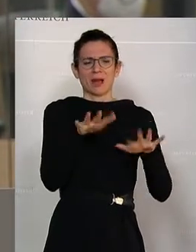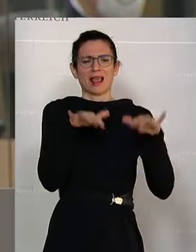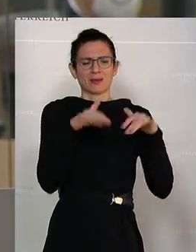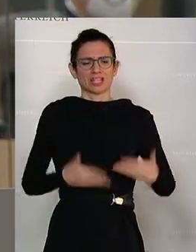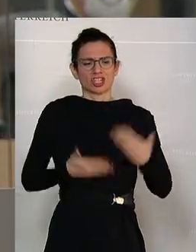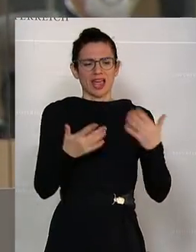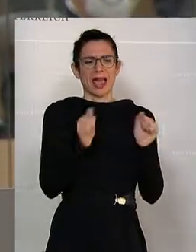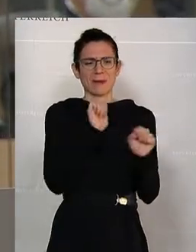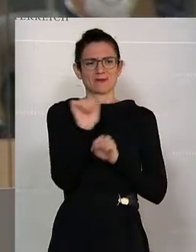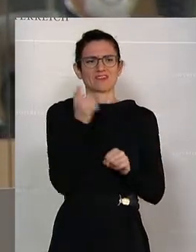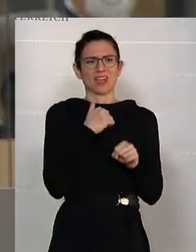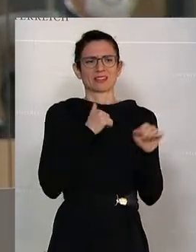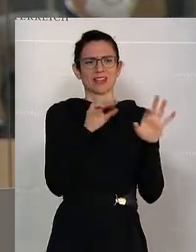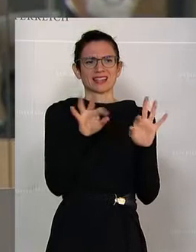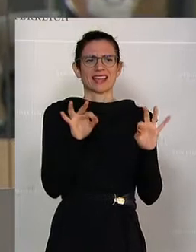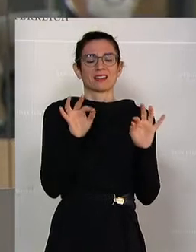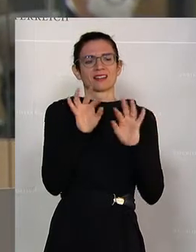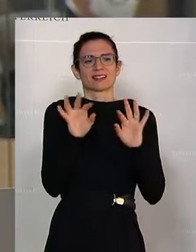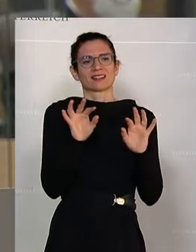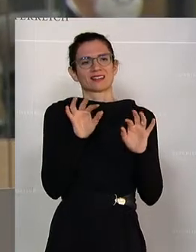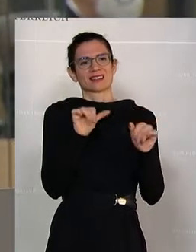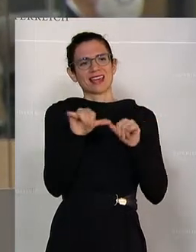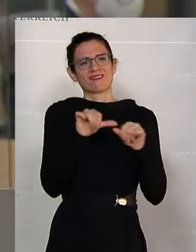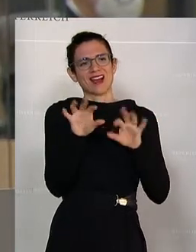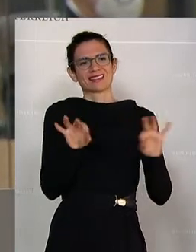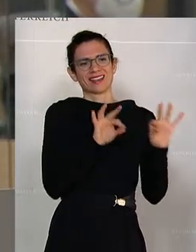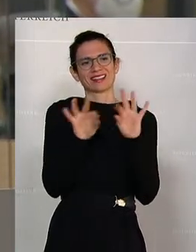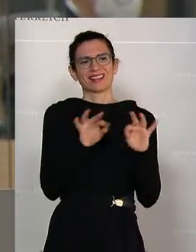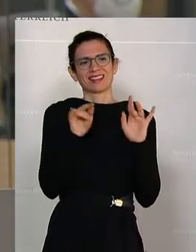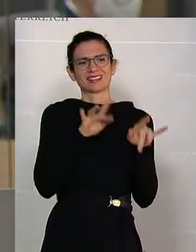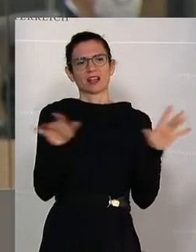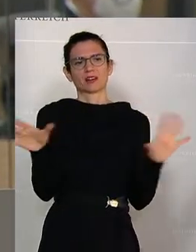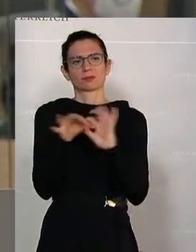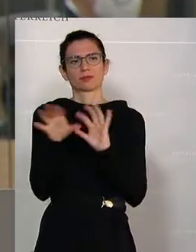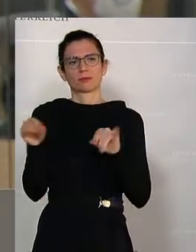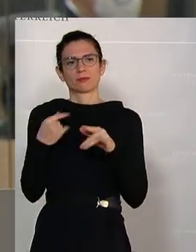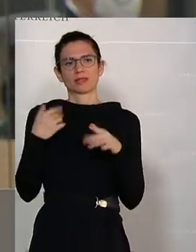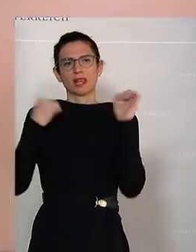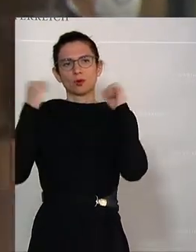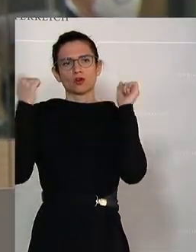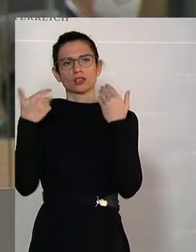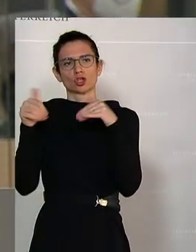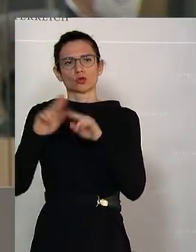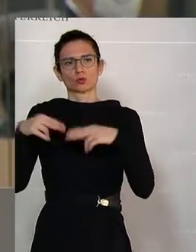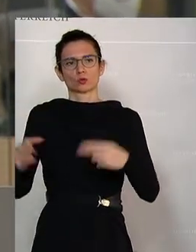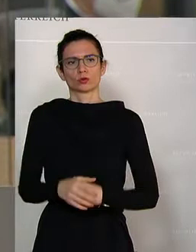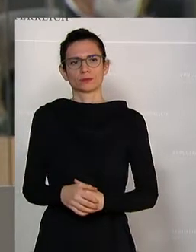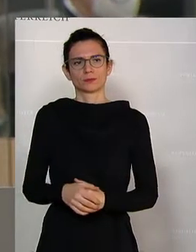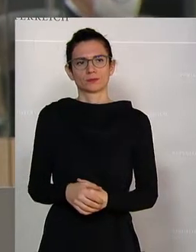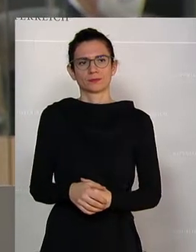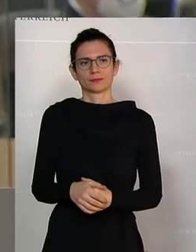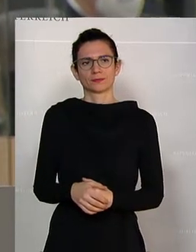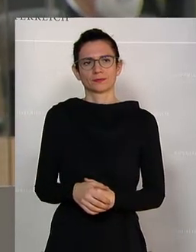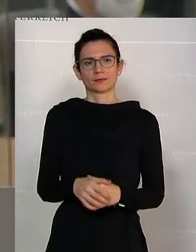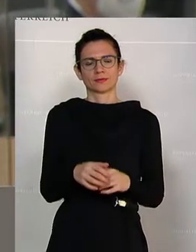auf eine gewalttätige Auseinandersetzung mit dem republikanischen Schutzbund ein. Wir werden morgen ans Werk gehen und ganze